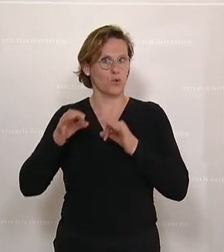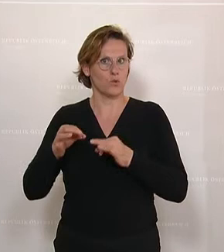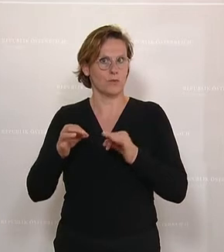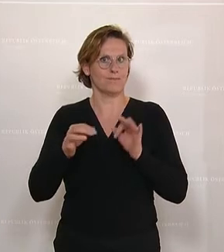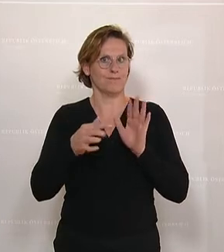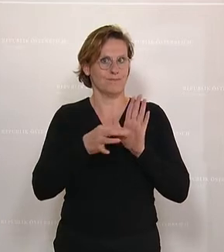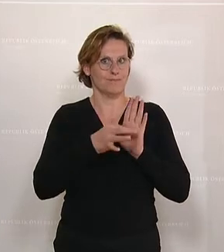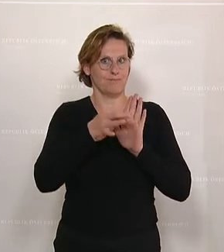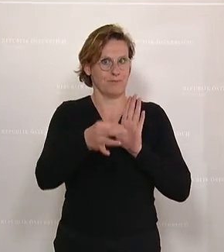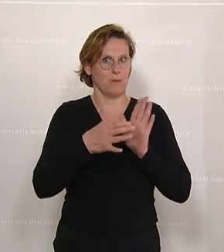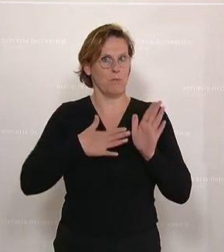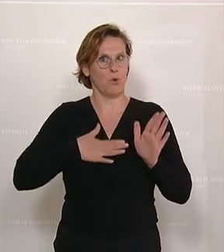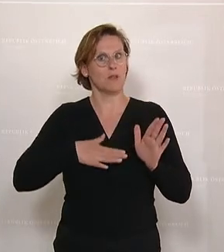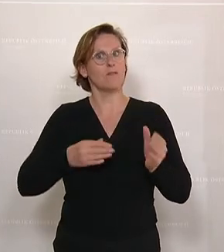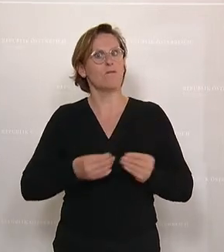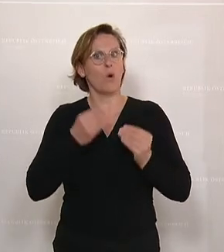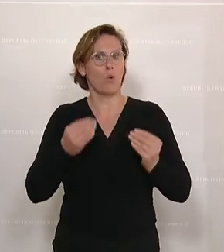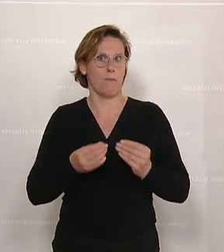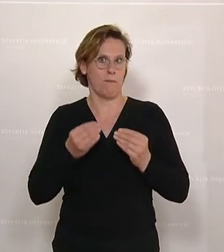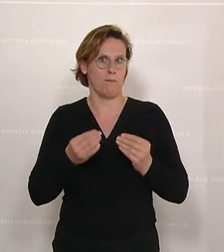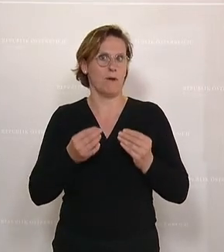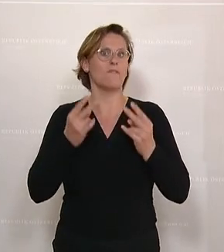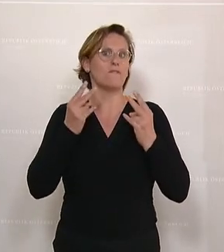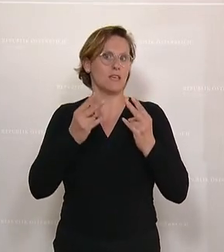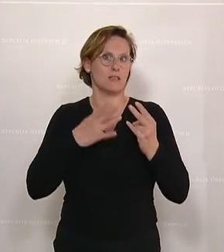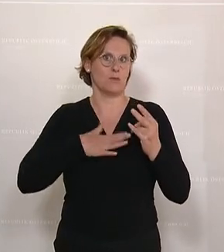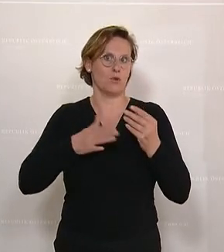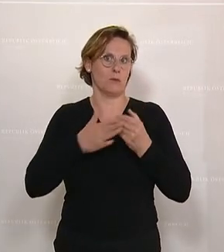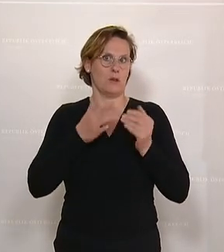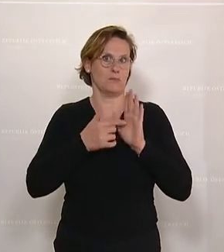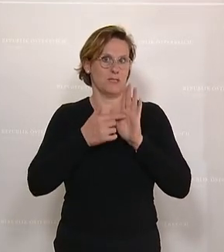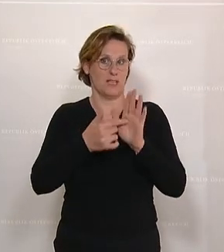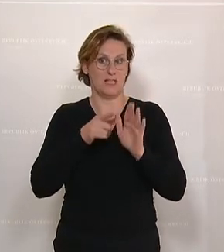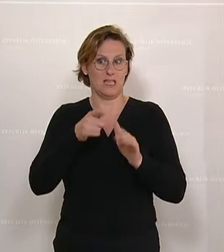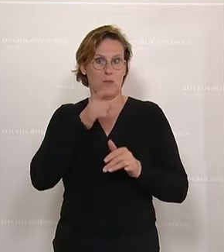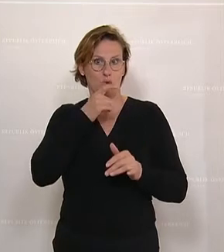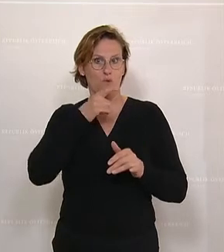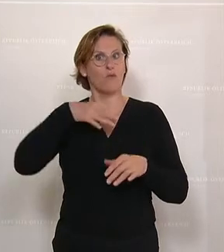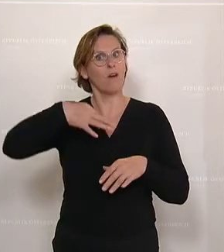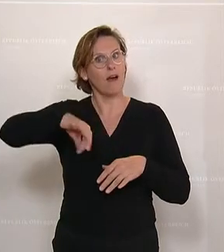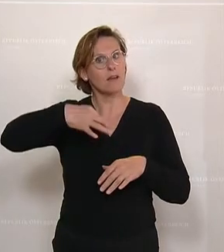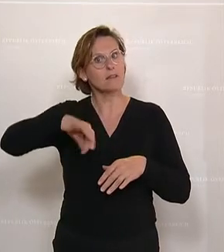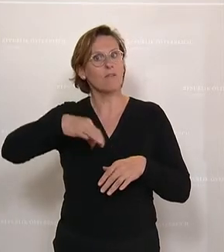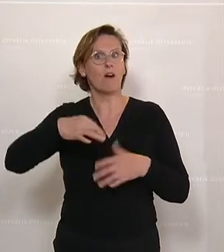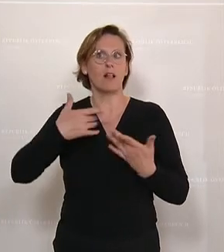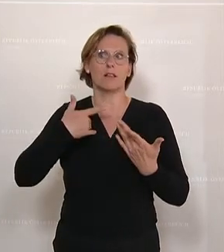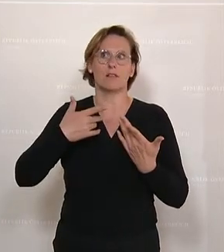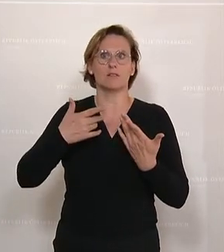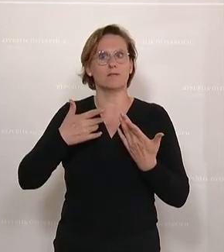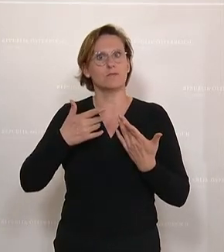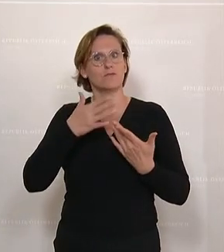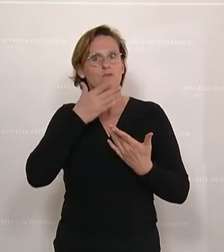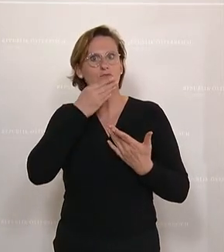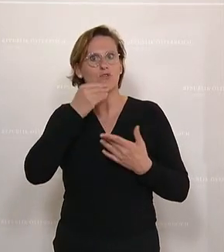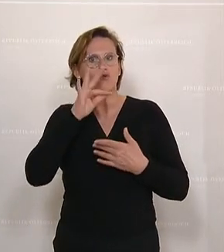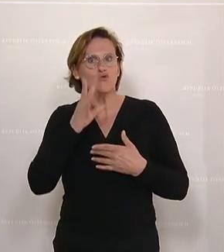Und zwar aus einem sehr wichtigen Grund. Der Beruf der Rechtsanwältin ist ein wunderschöner Beruf. Es ist ein Beruf, den man,